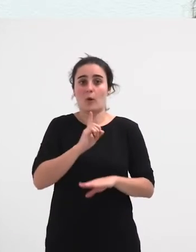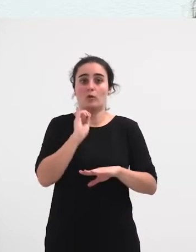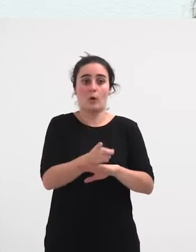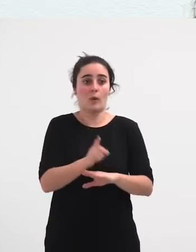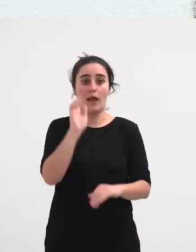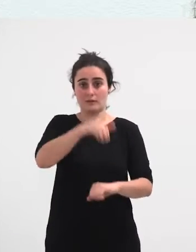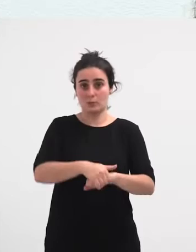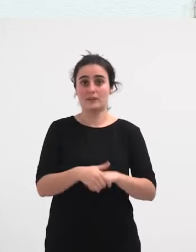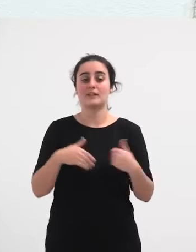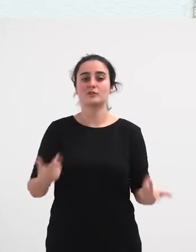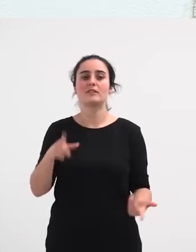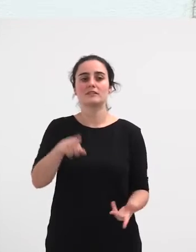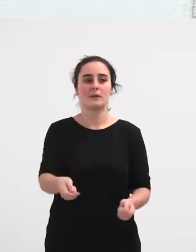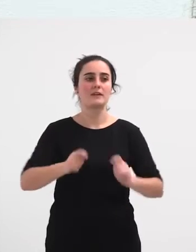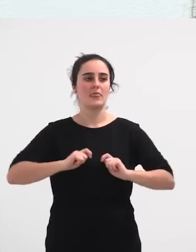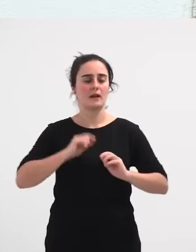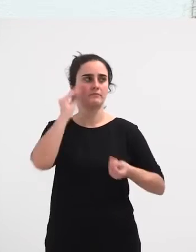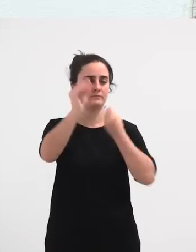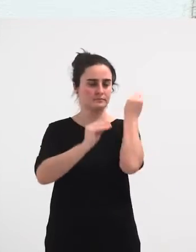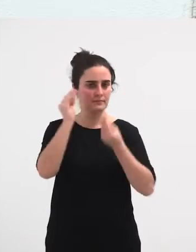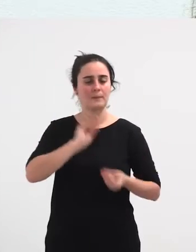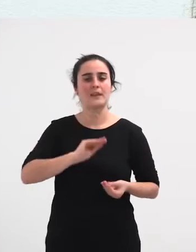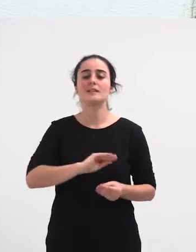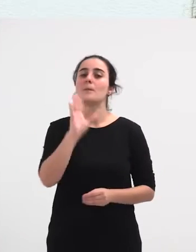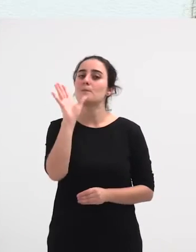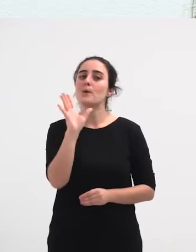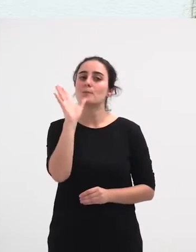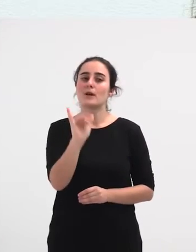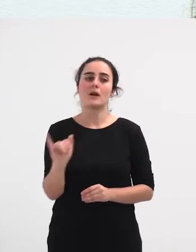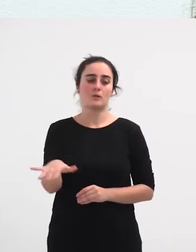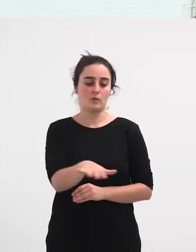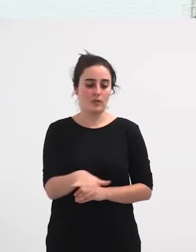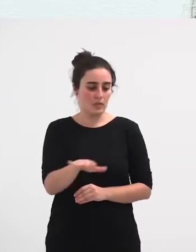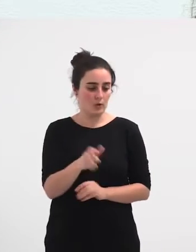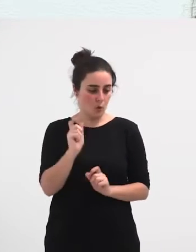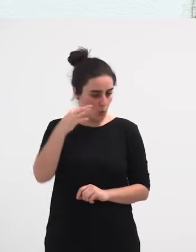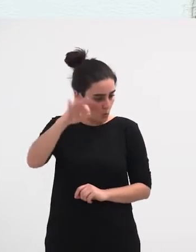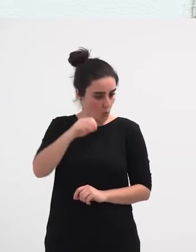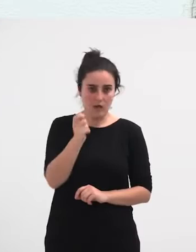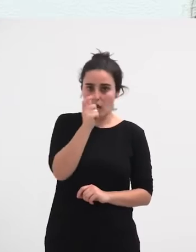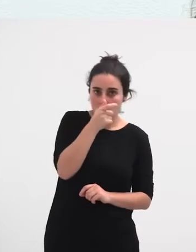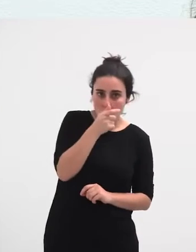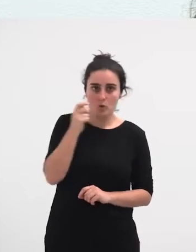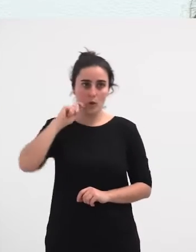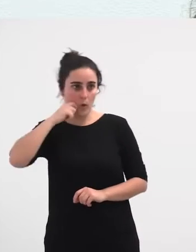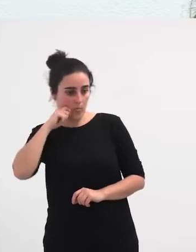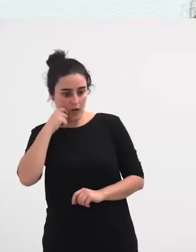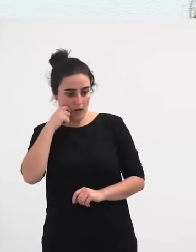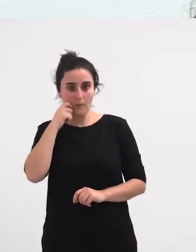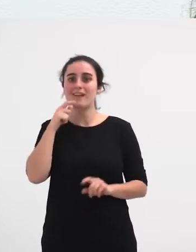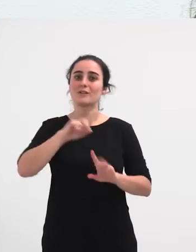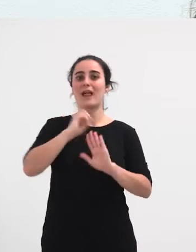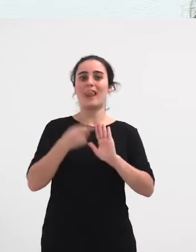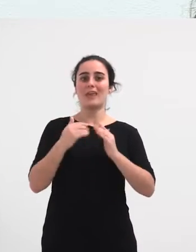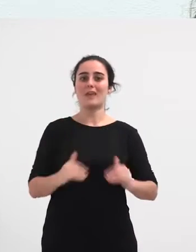honek ere, ematen du hausnarketa askotarako, zeren ez da izango leku bakarra, iruneta ondarribi ez dira izango leku bakarrak, berdintasuna laudiak, ez direnak